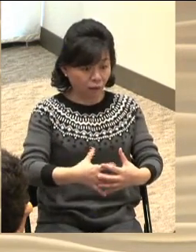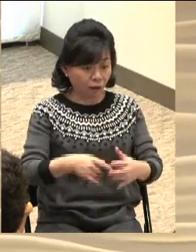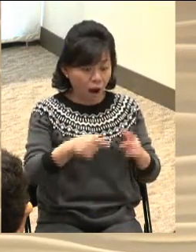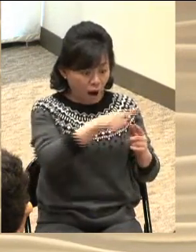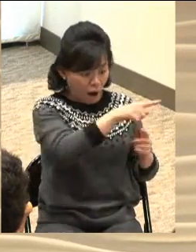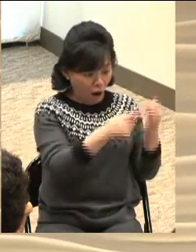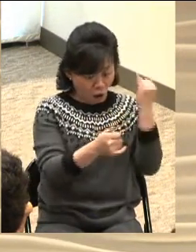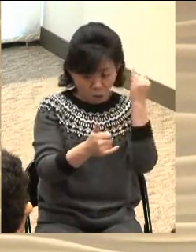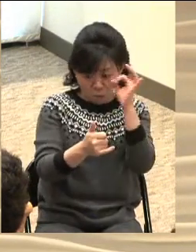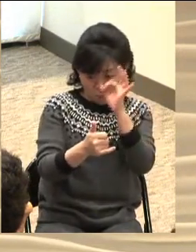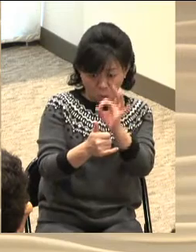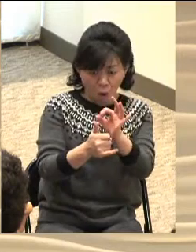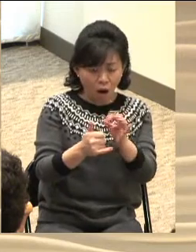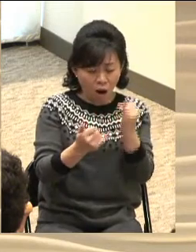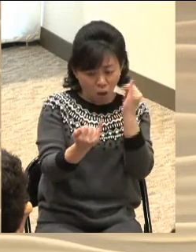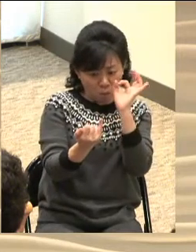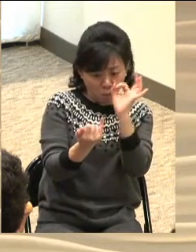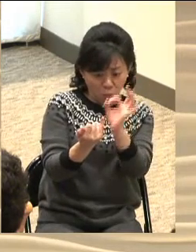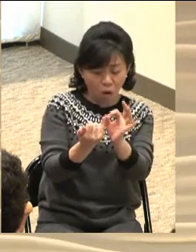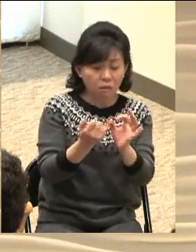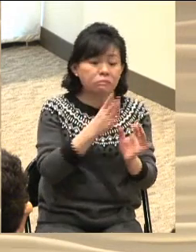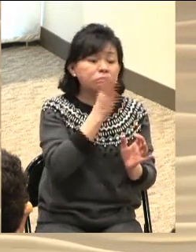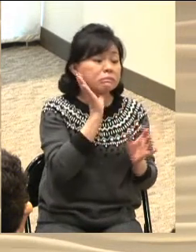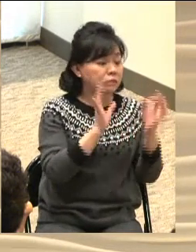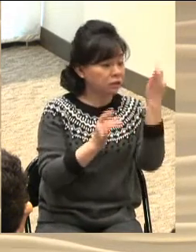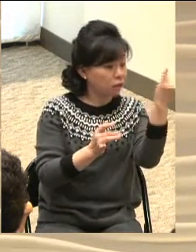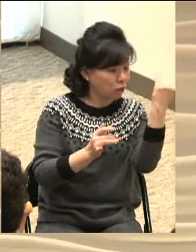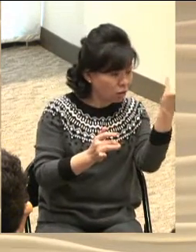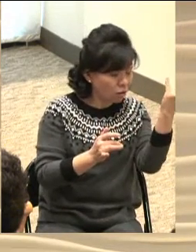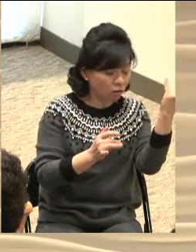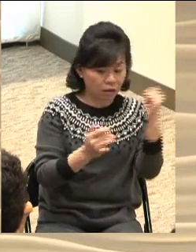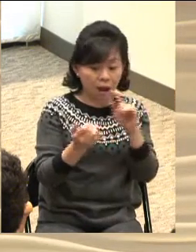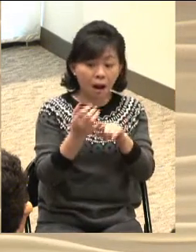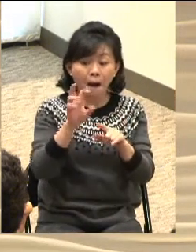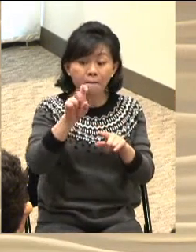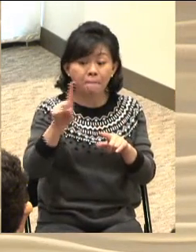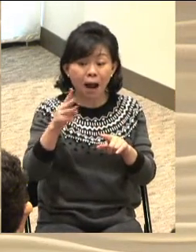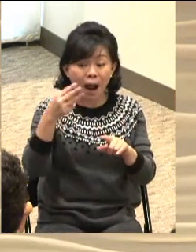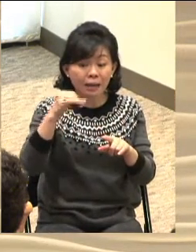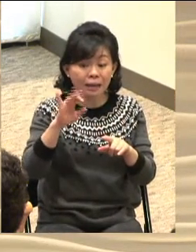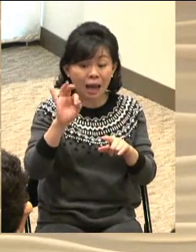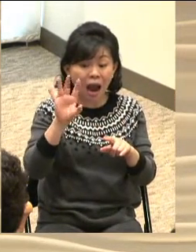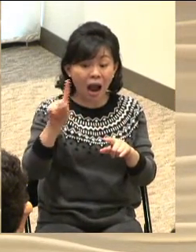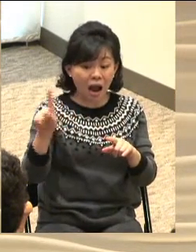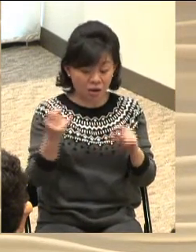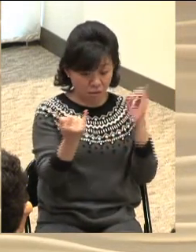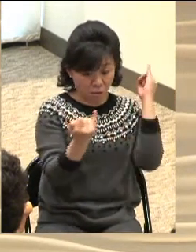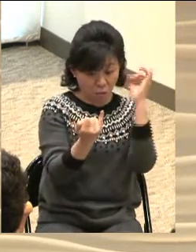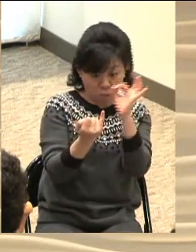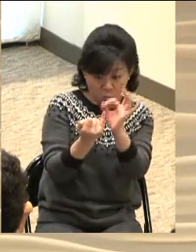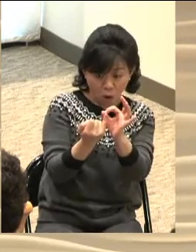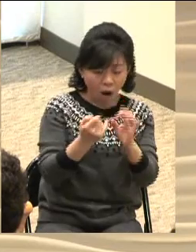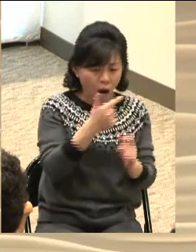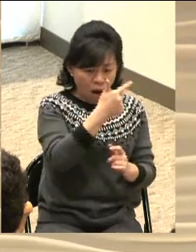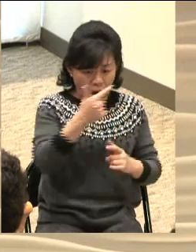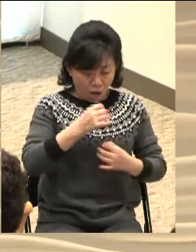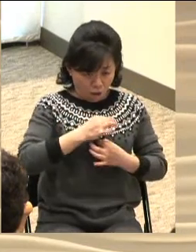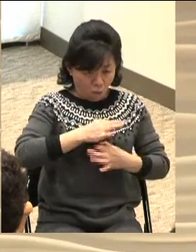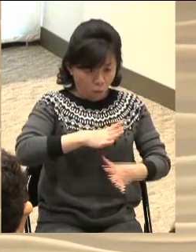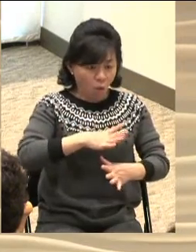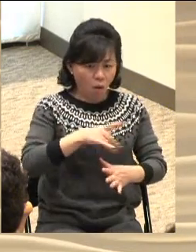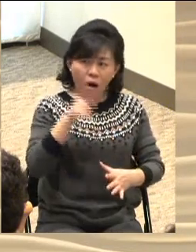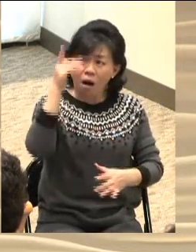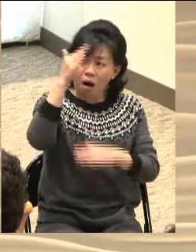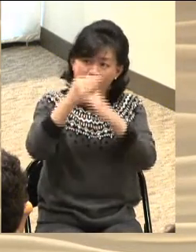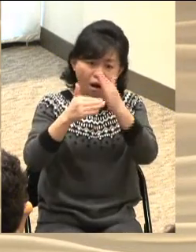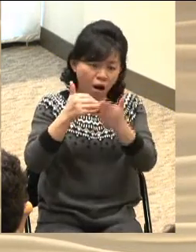달려가서 그것을 확인하지 않으면 안 되었던 것입니다 만약 그의 말대로 엘리사벳이 아기를 가진 것이